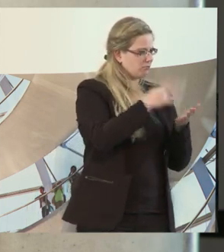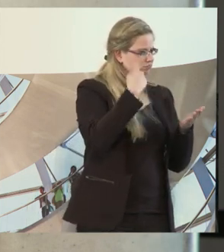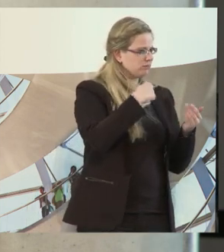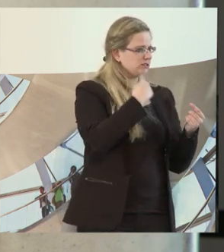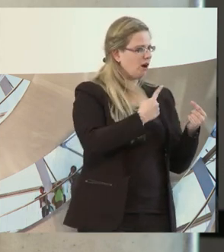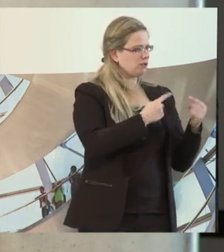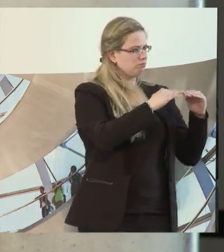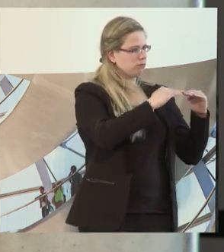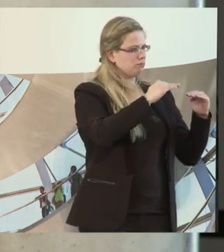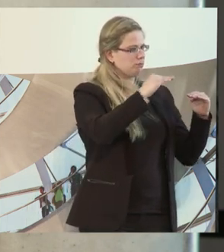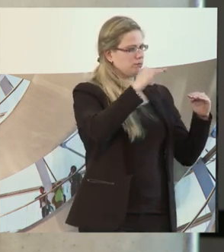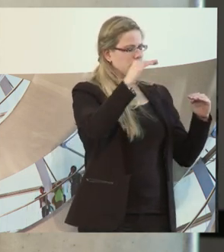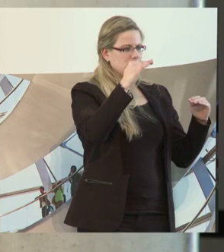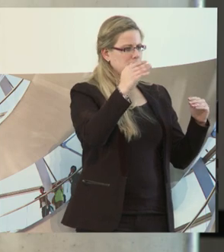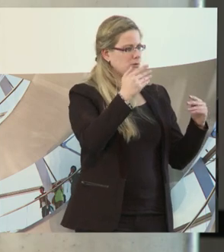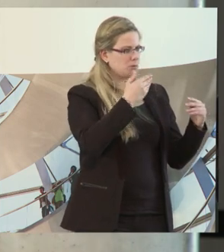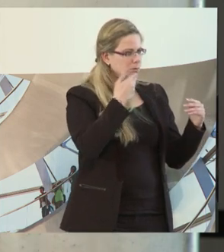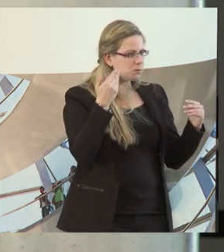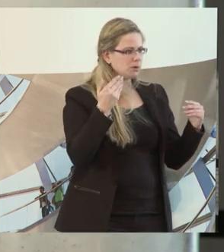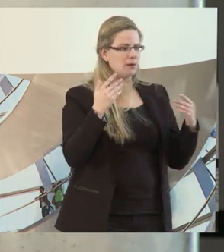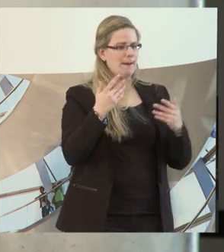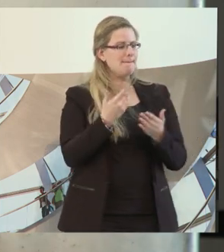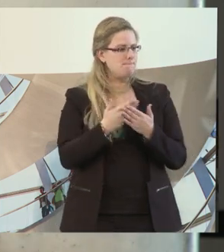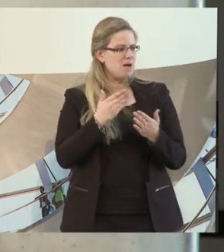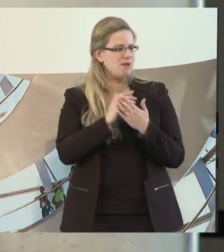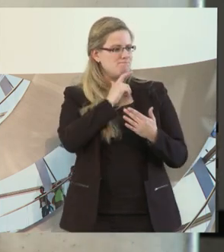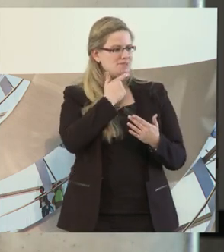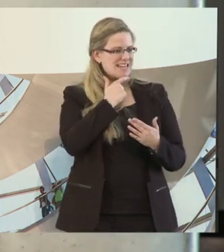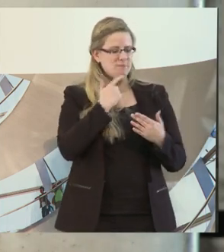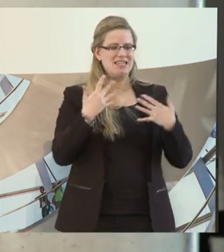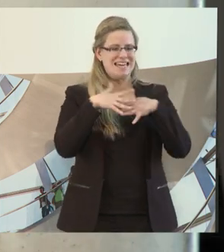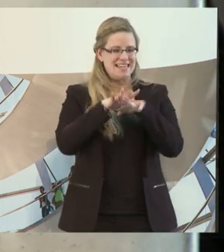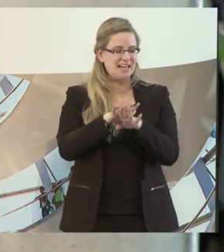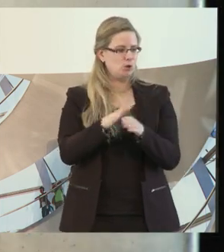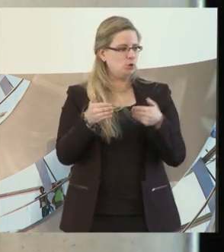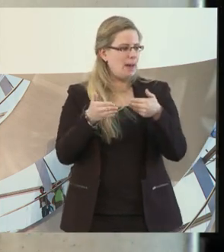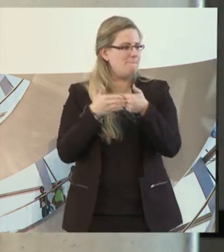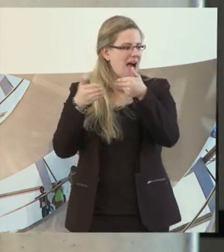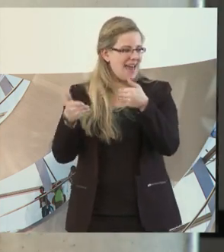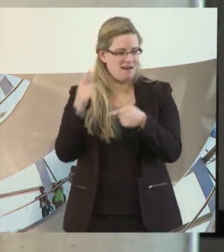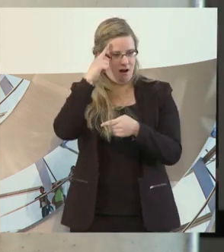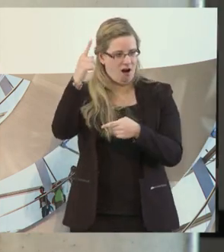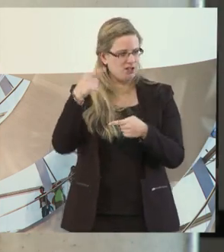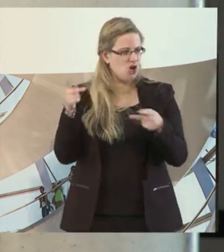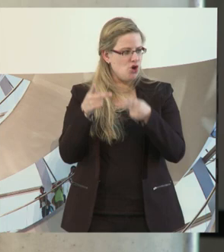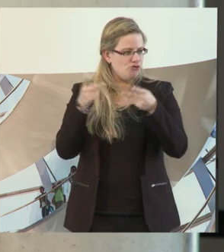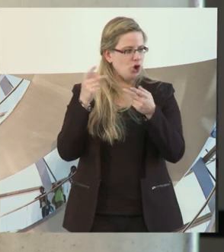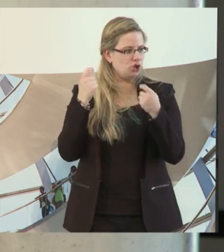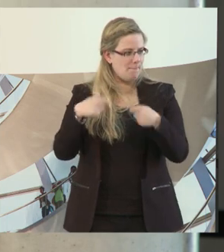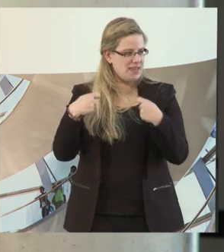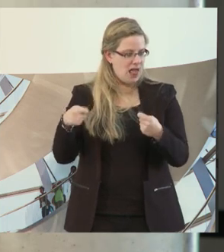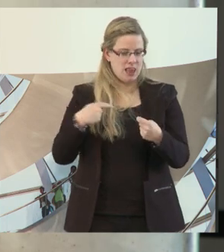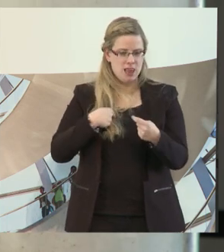Ich erlebe, als jemand, der in Bremen im Integrationsbeirat ist, wo über Förderhilfen entschieden wird, ich erlebe